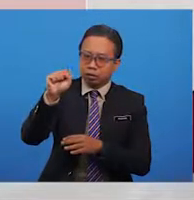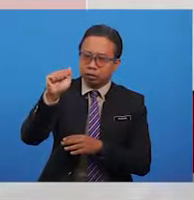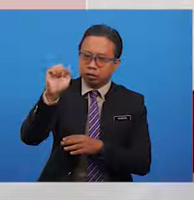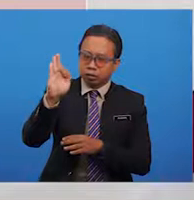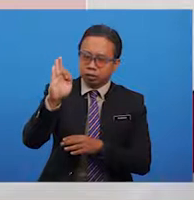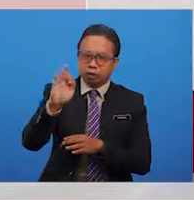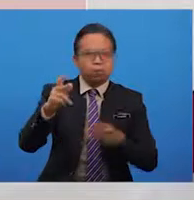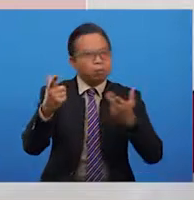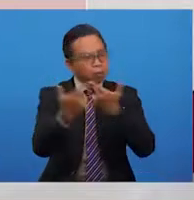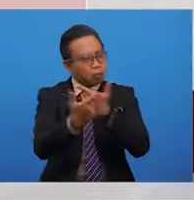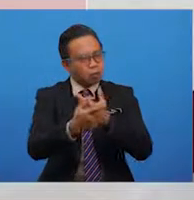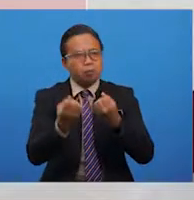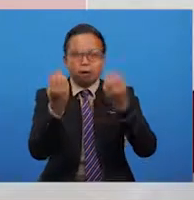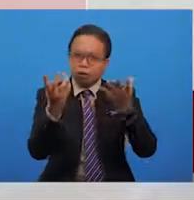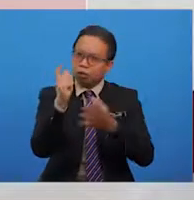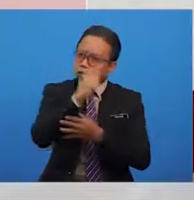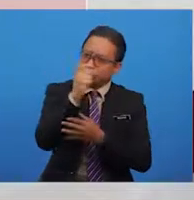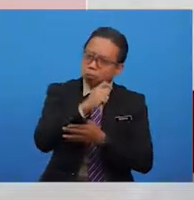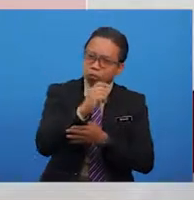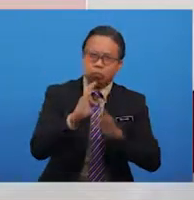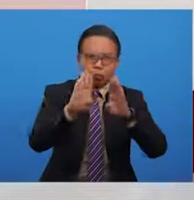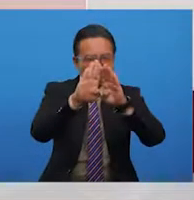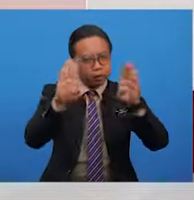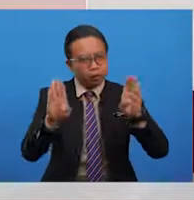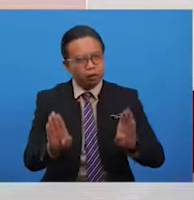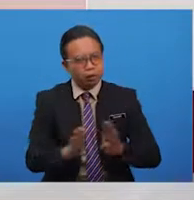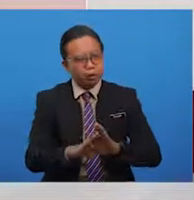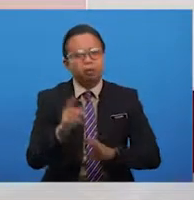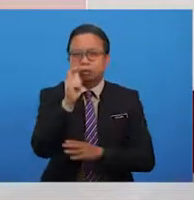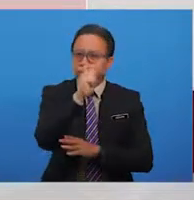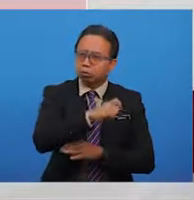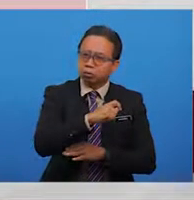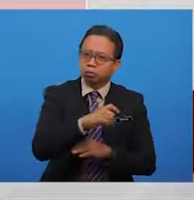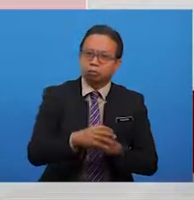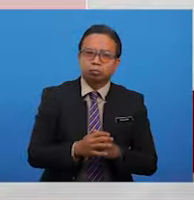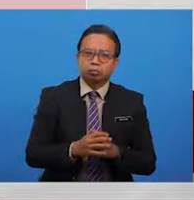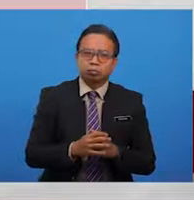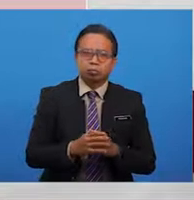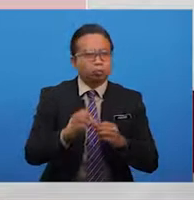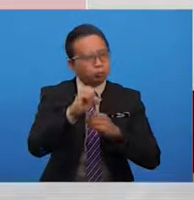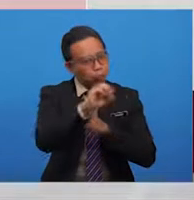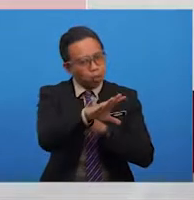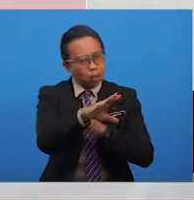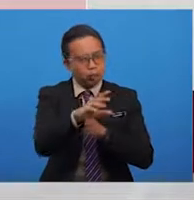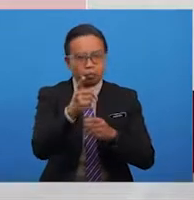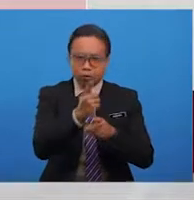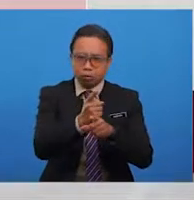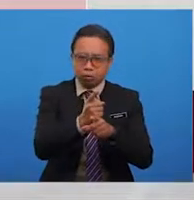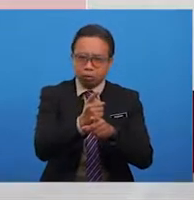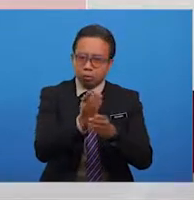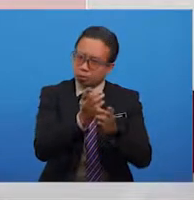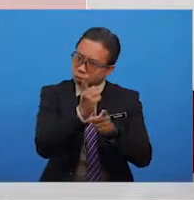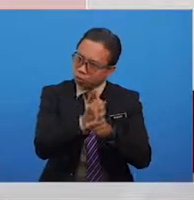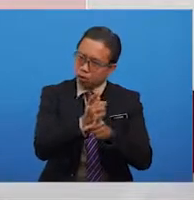muslihat dan berita palsu yang menghapuskan kebenaran dan membenarkan yang salah.